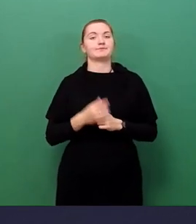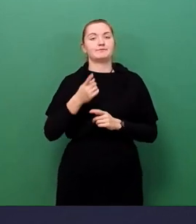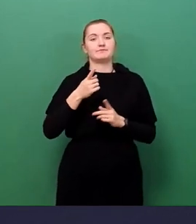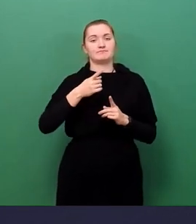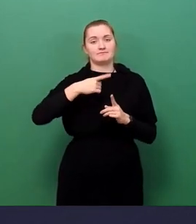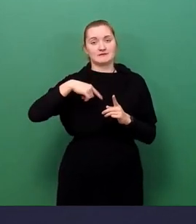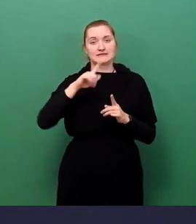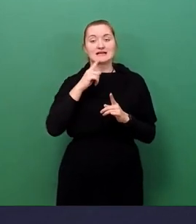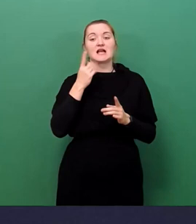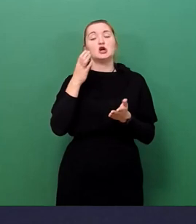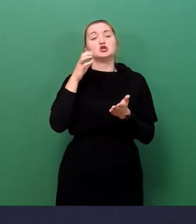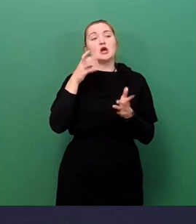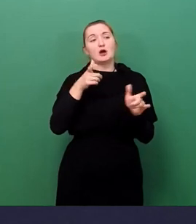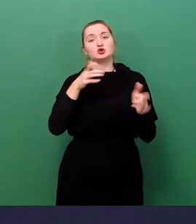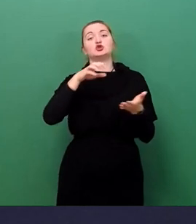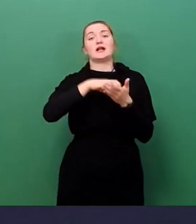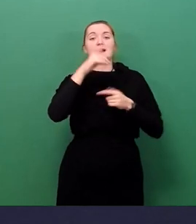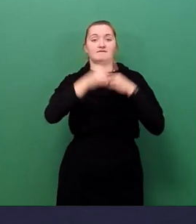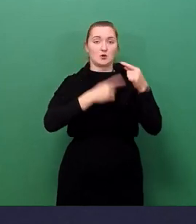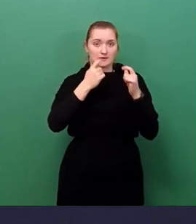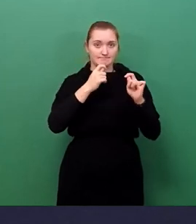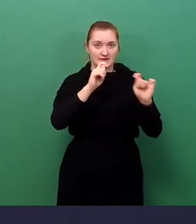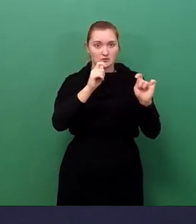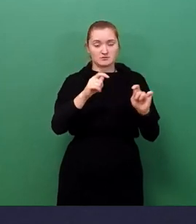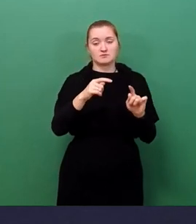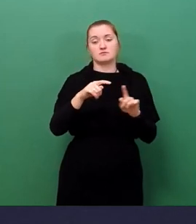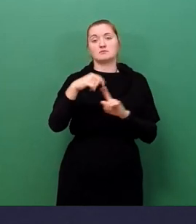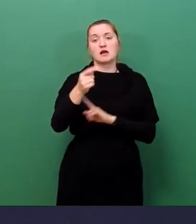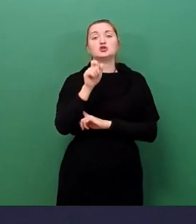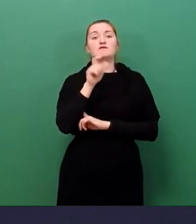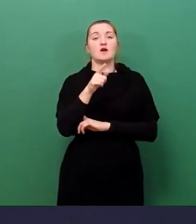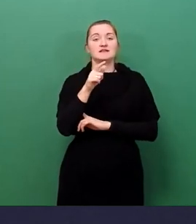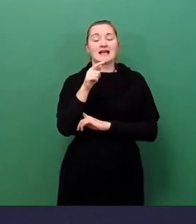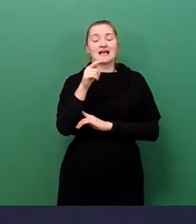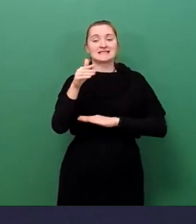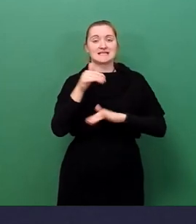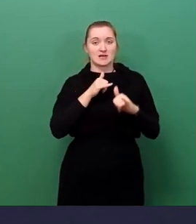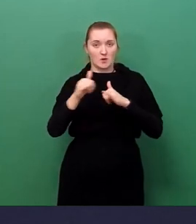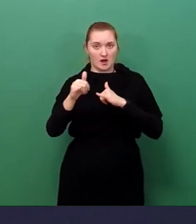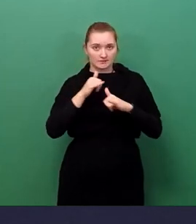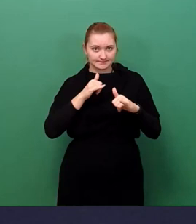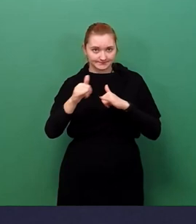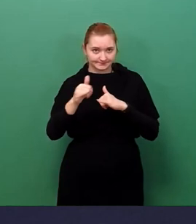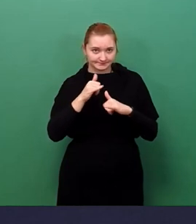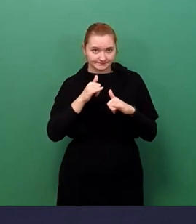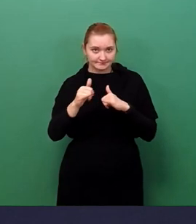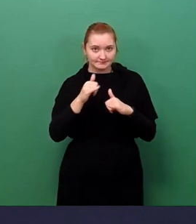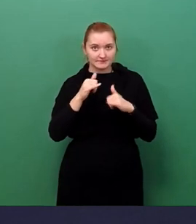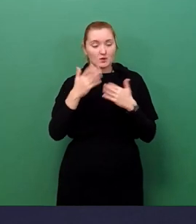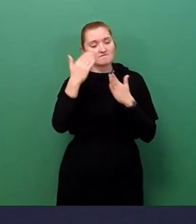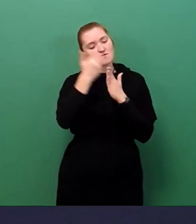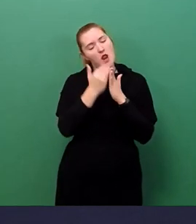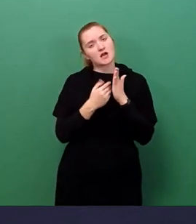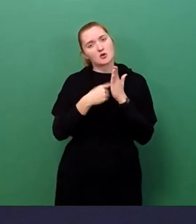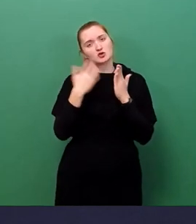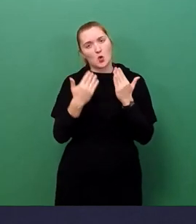und Bau am 12. Januar, so wie das in der Vorlage auch vorgesehen ist, spätestens